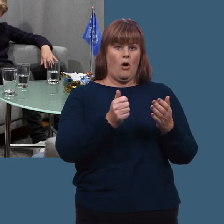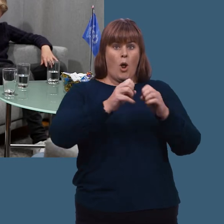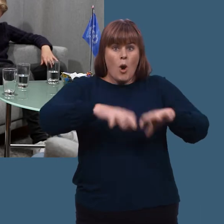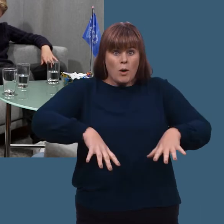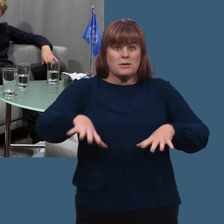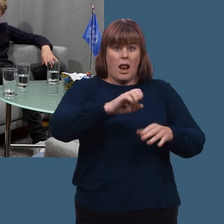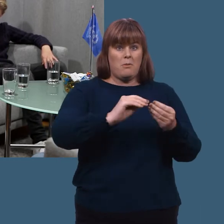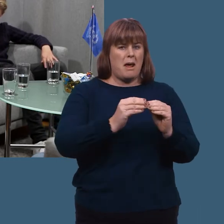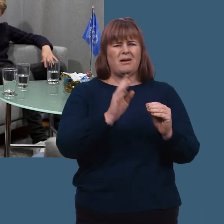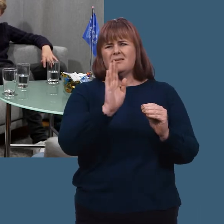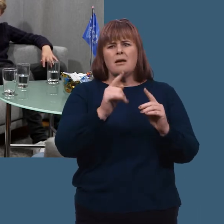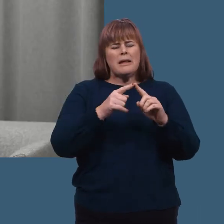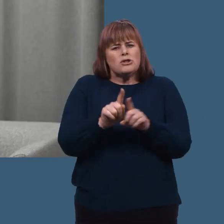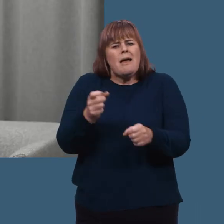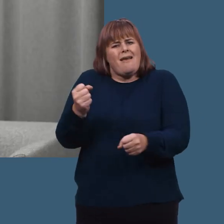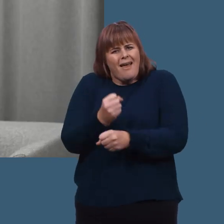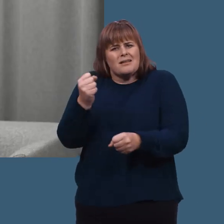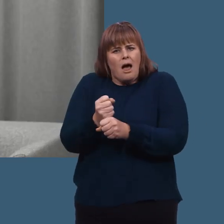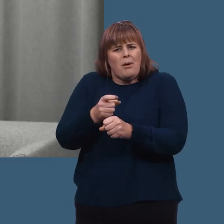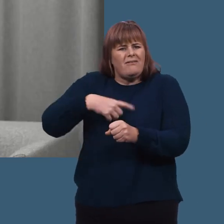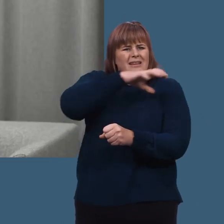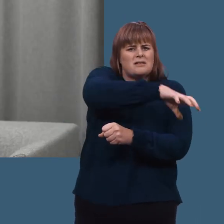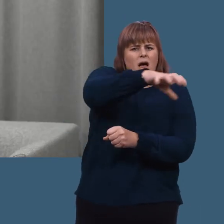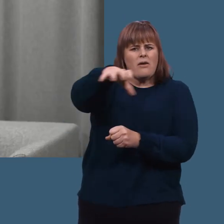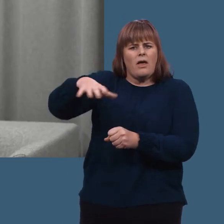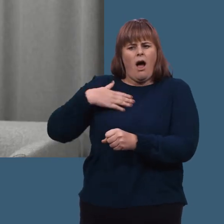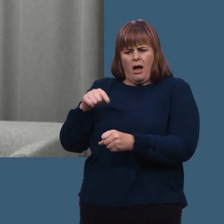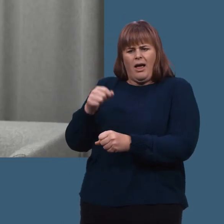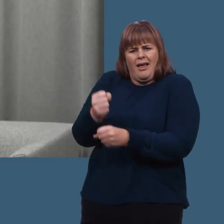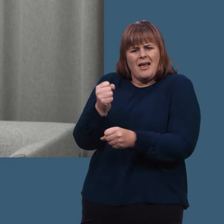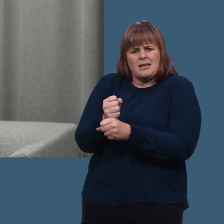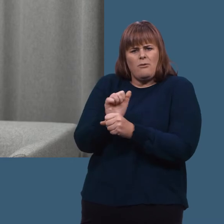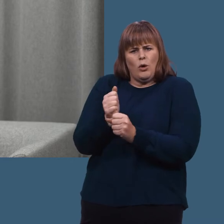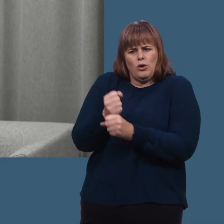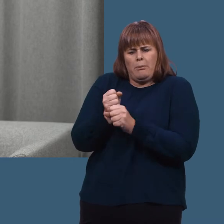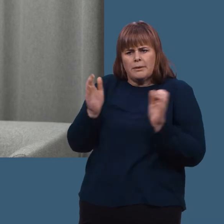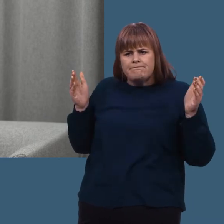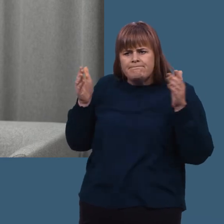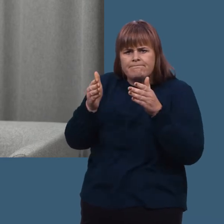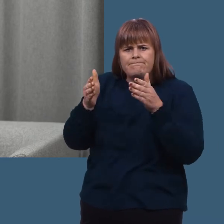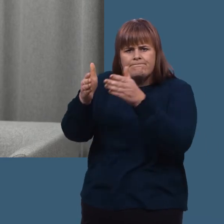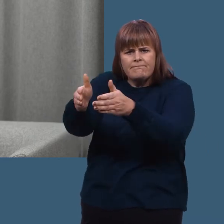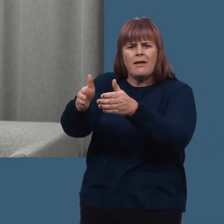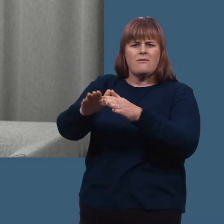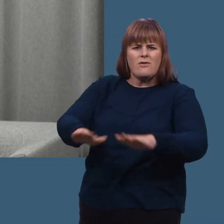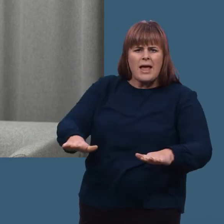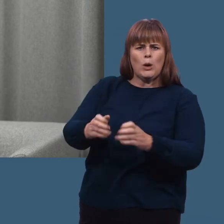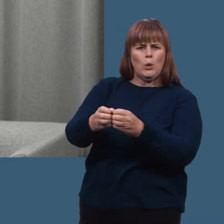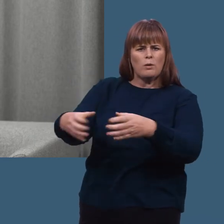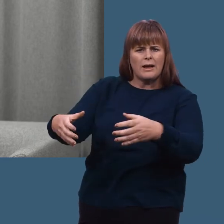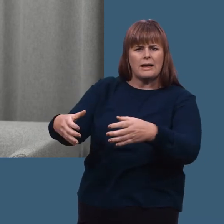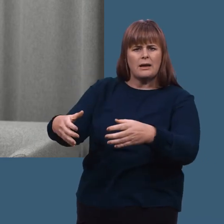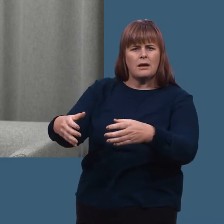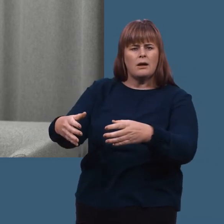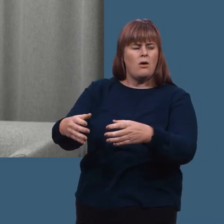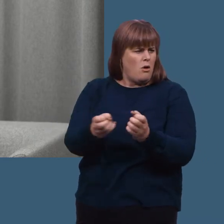alle problemer, men det er et rettskap vi har, staten i verden, for å jobbe i retning av fred og